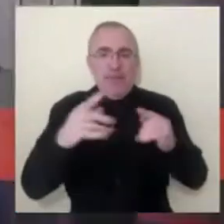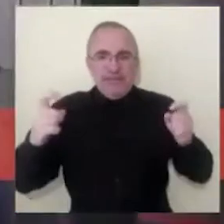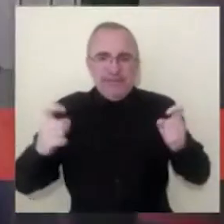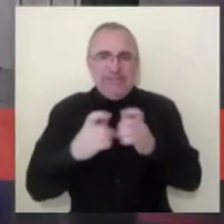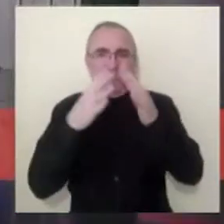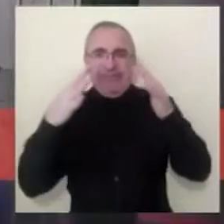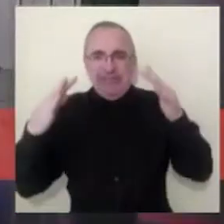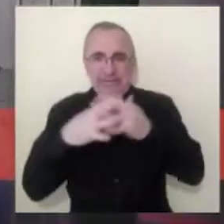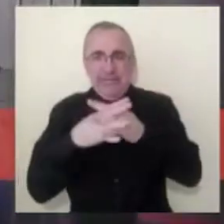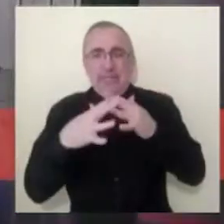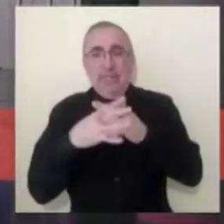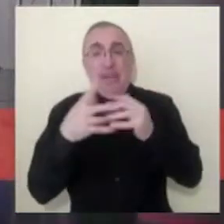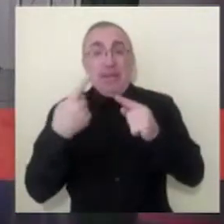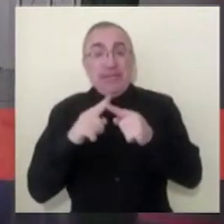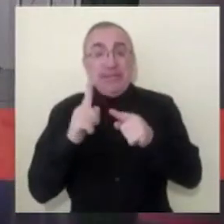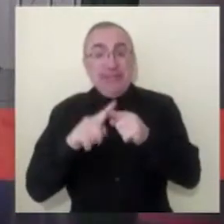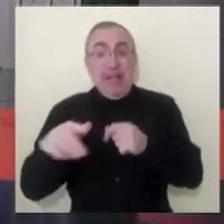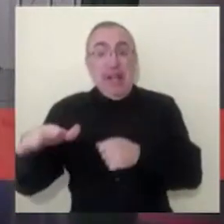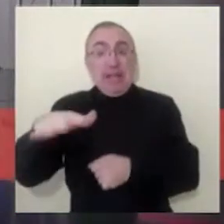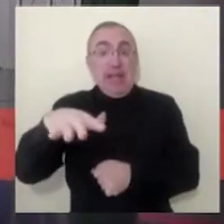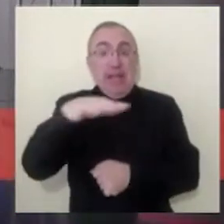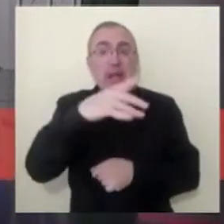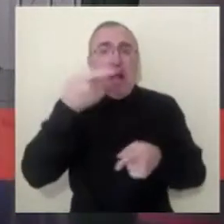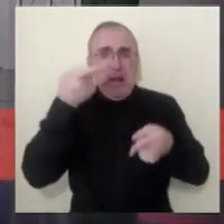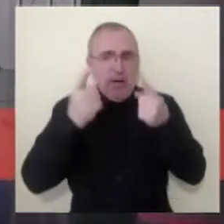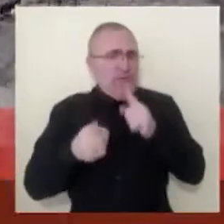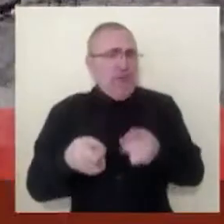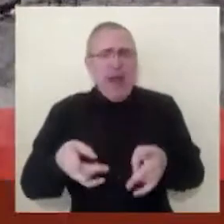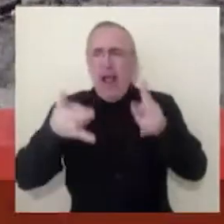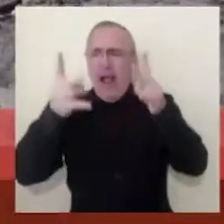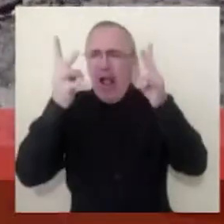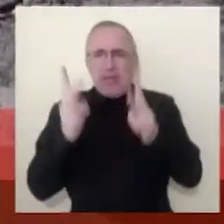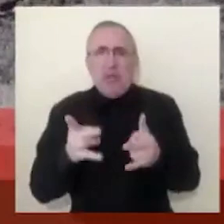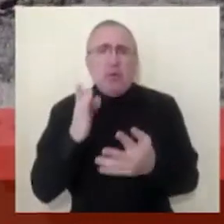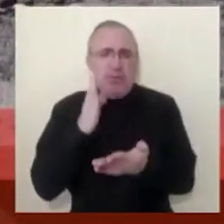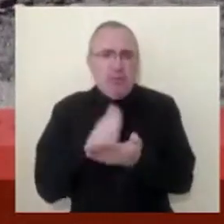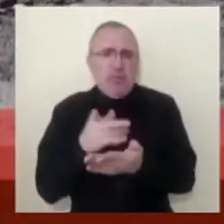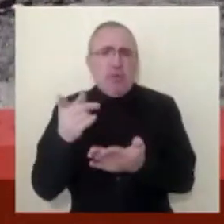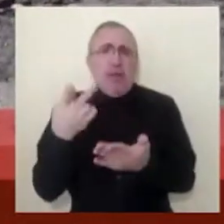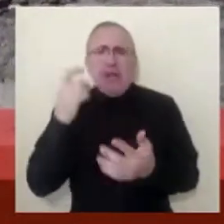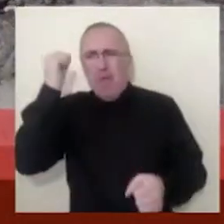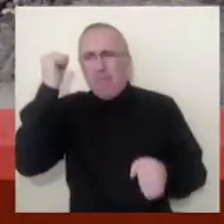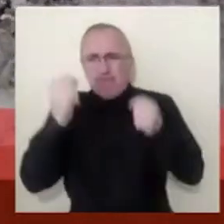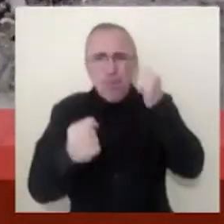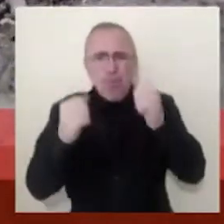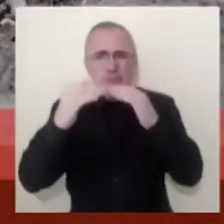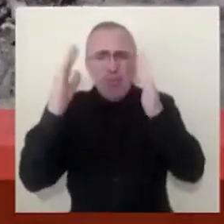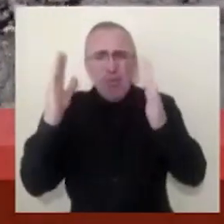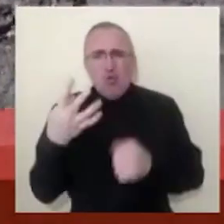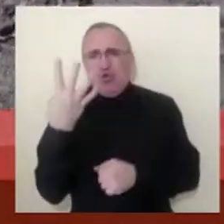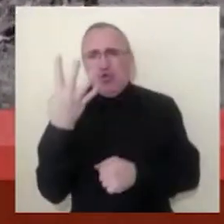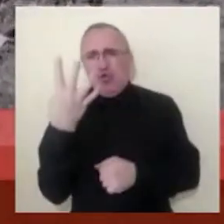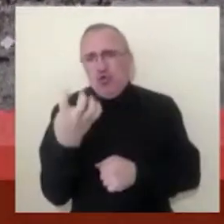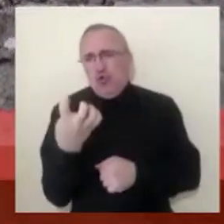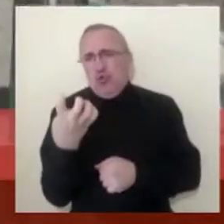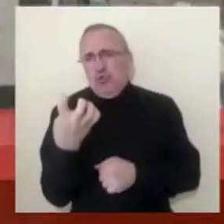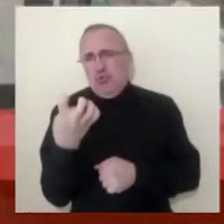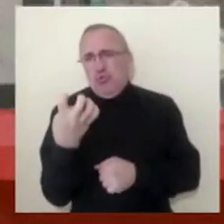І на цих територіях реальна катастрофа вже є. там, де розбомблені будинки, до